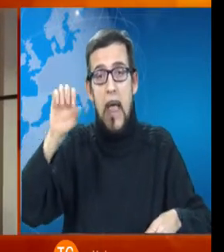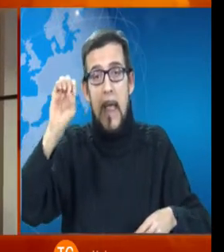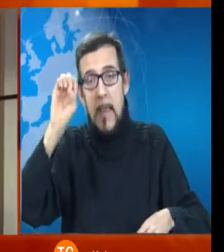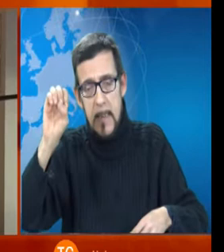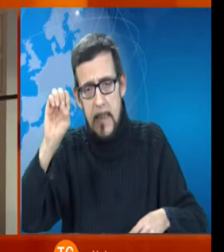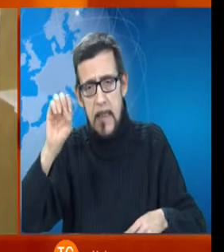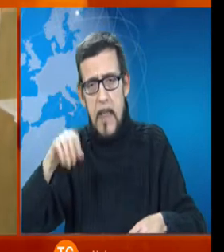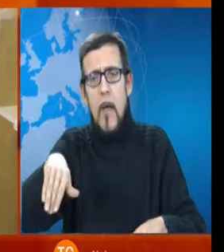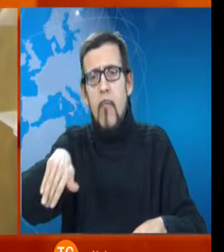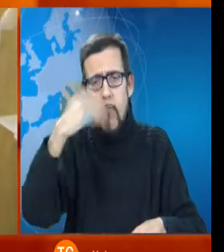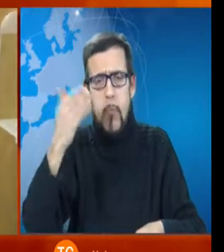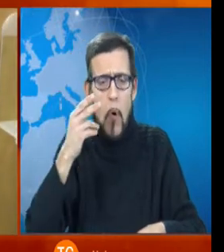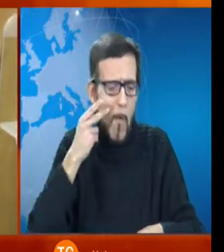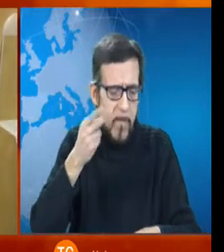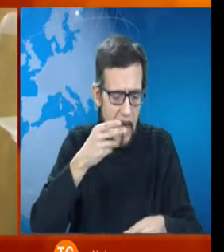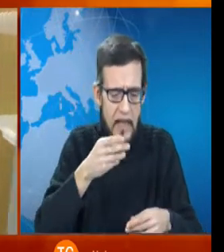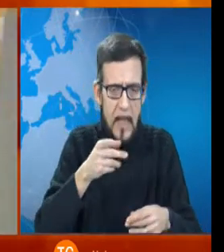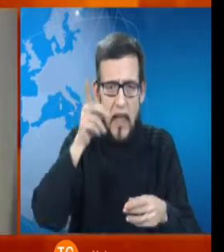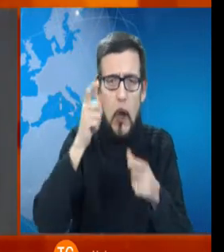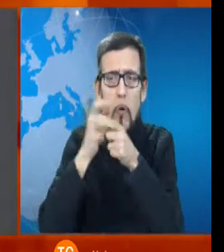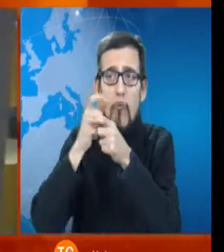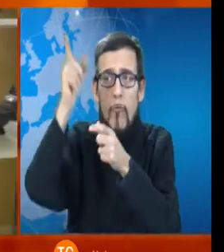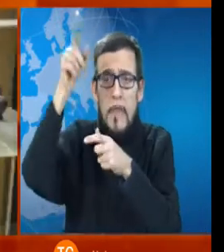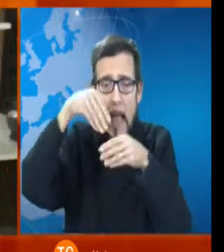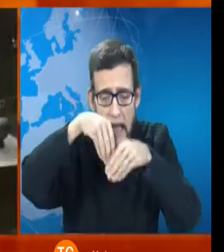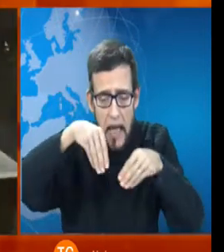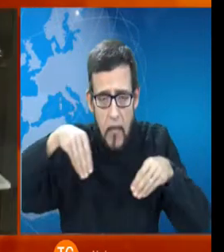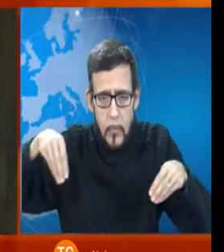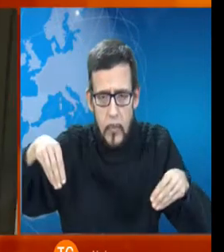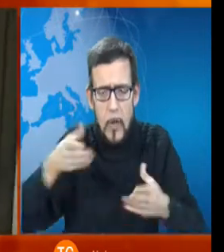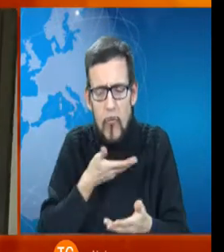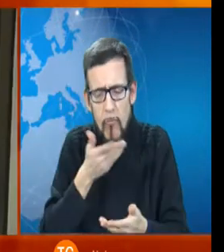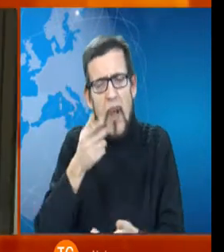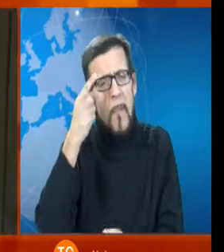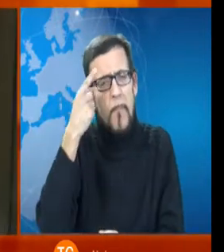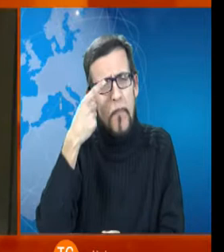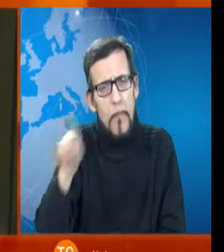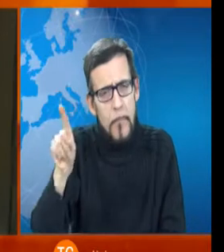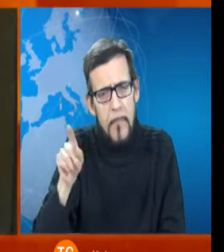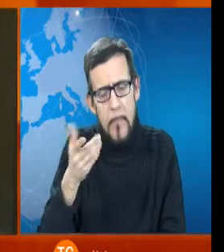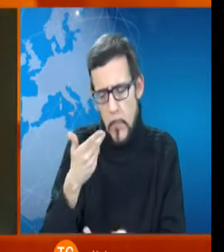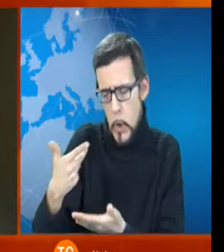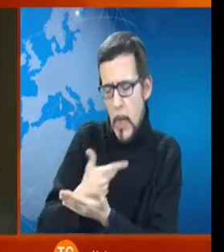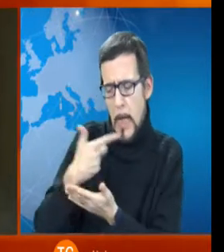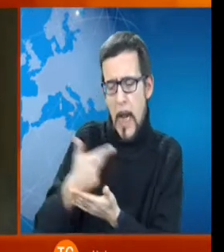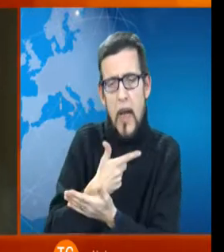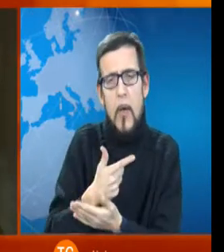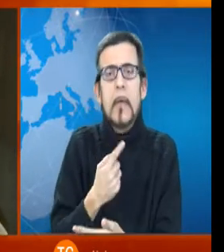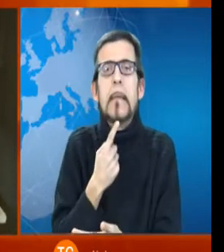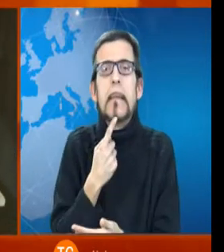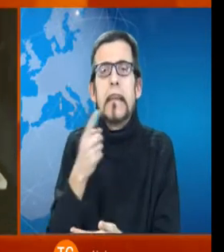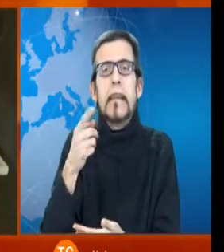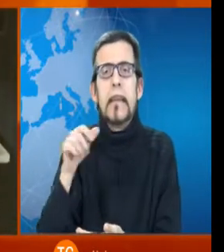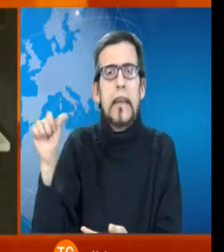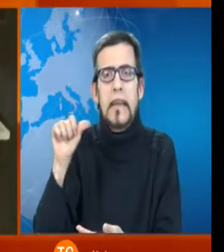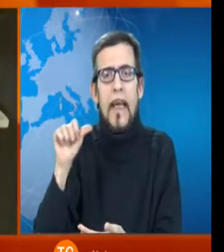qui della città della Cagliaritana ci sono delle particolarità che adesso Pierluigi ci andrà a raccontare ma chi è stato Stefano Cardo e perché